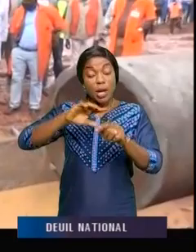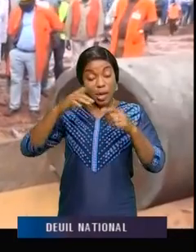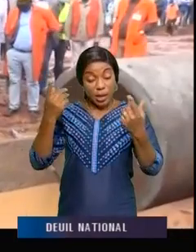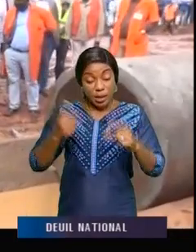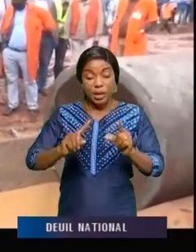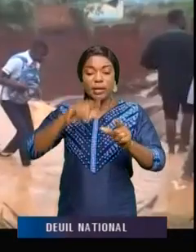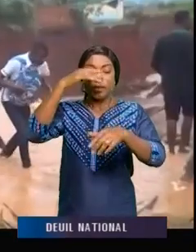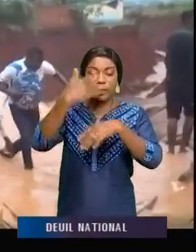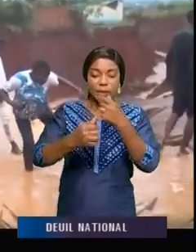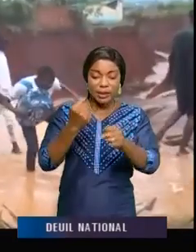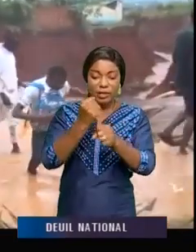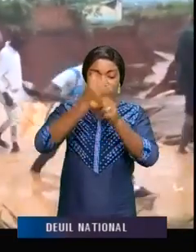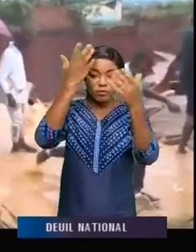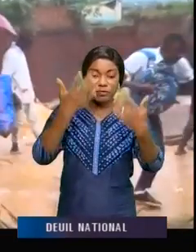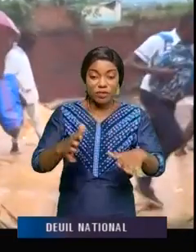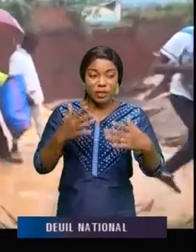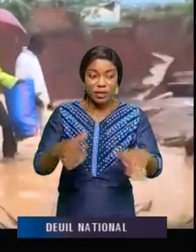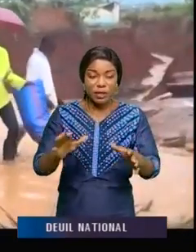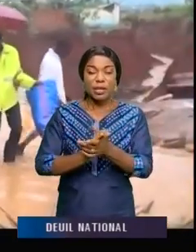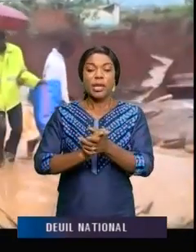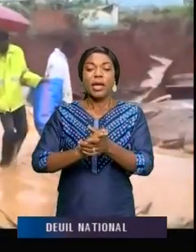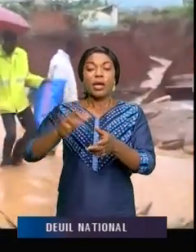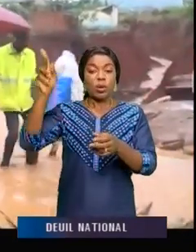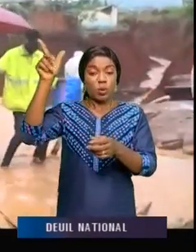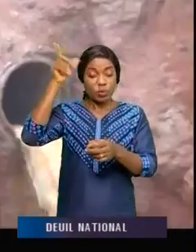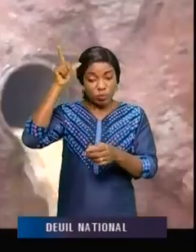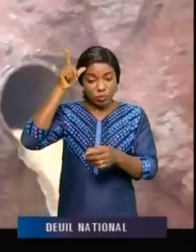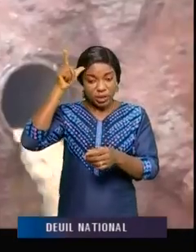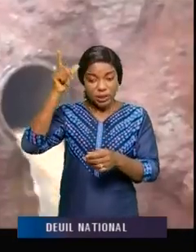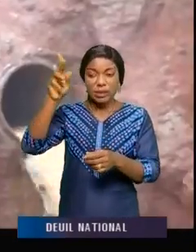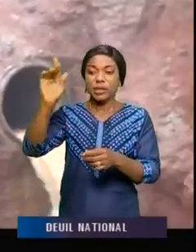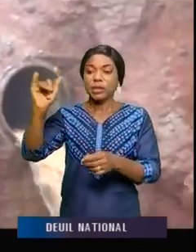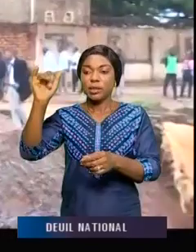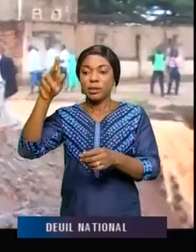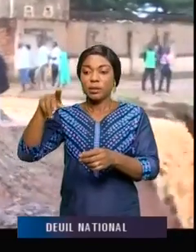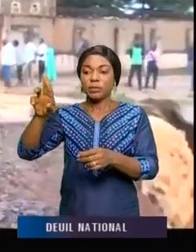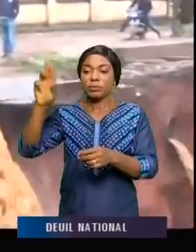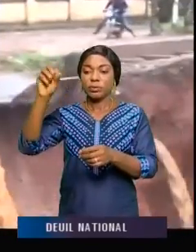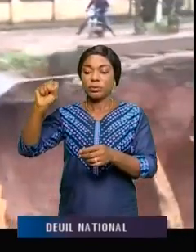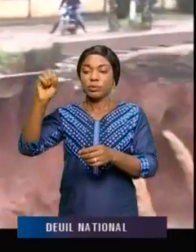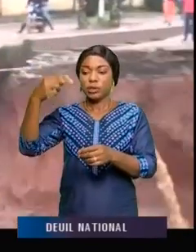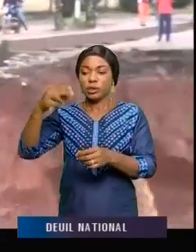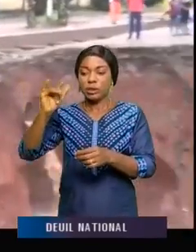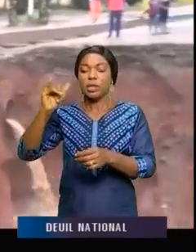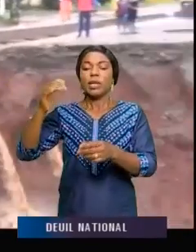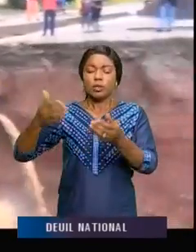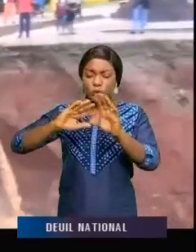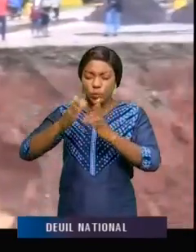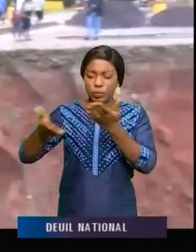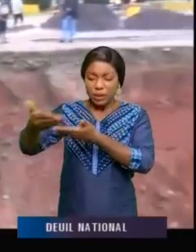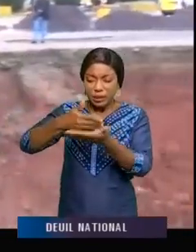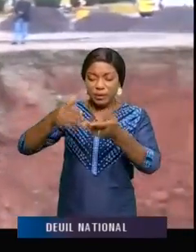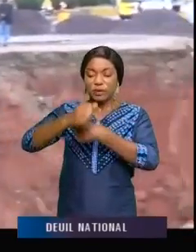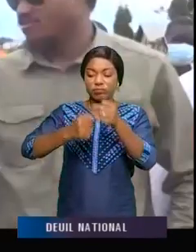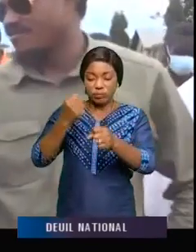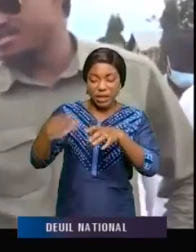travaux terminés, l'axe routière Moumbashi Kipushi, très capitale pour l'économie de la province, va reprendre normalement. Le gouvernement Kiabula